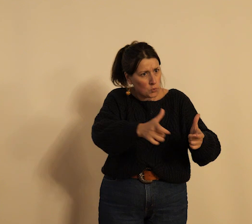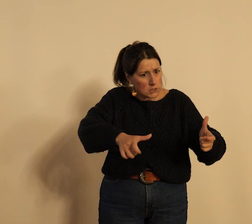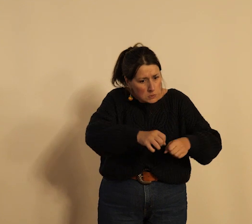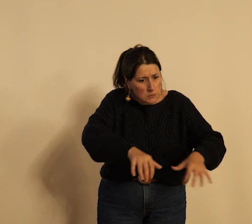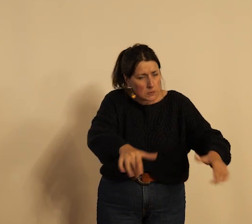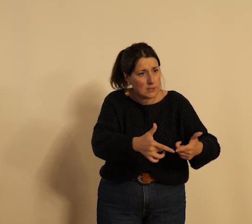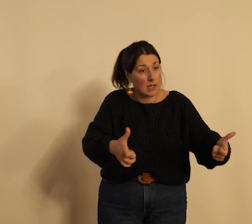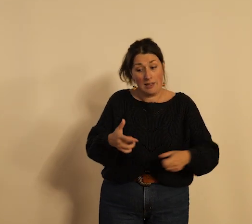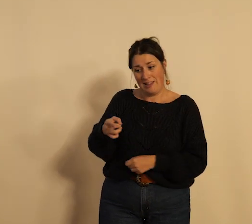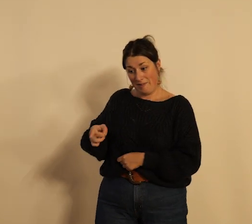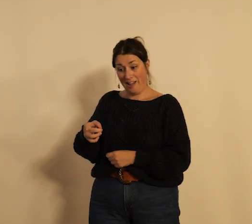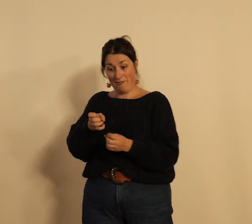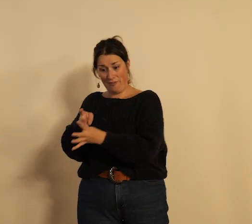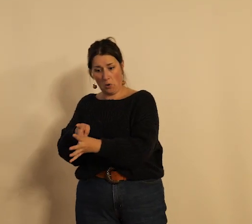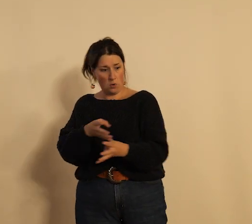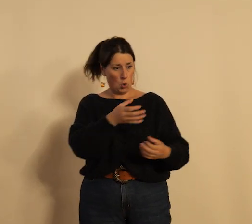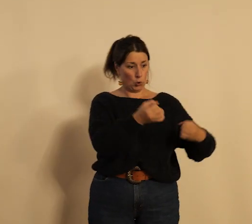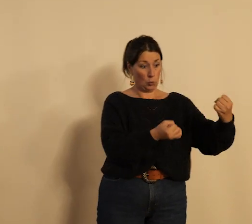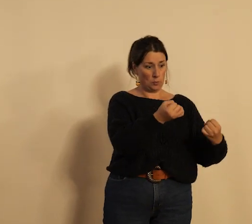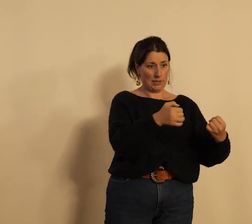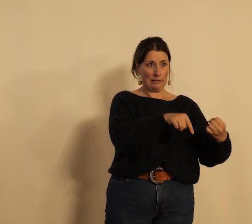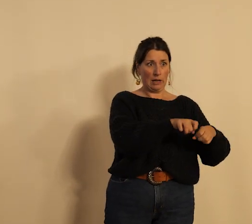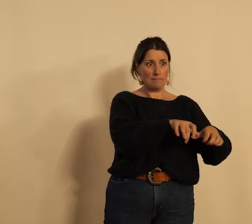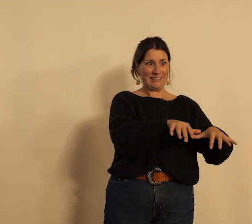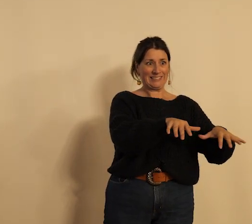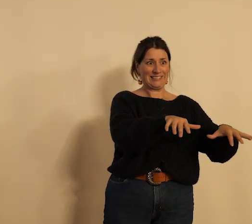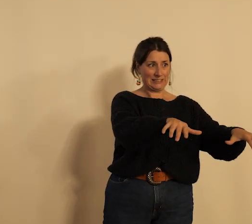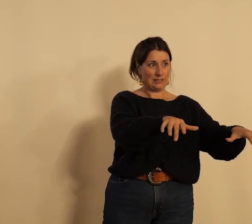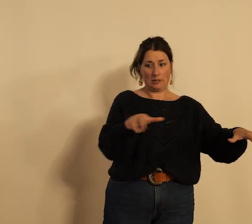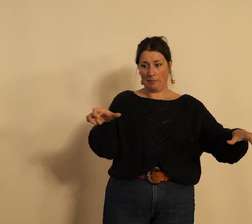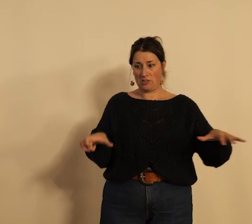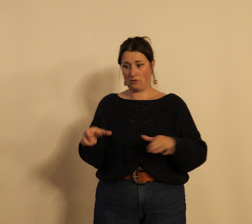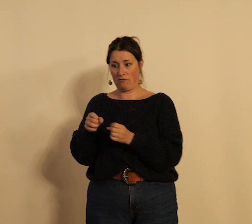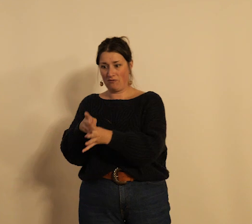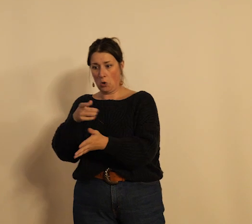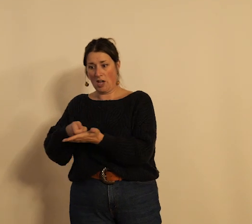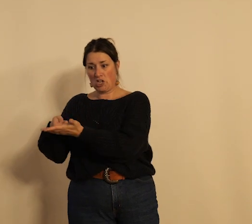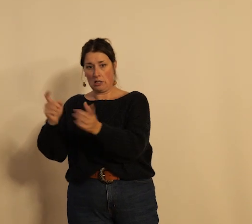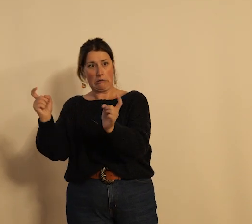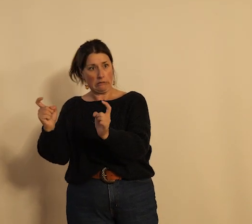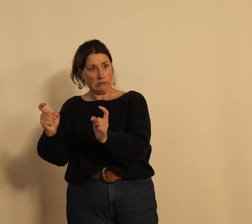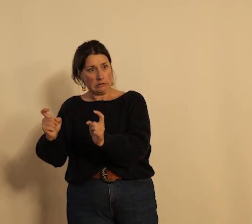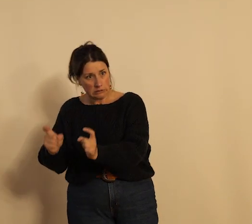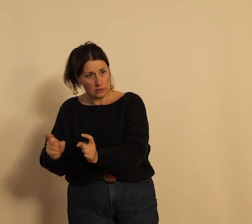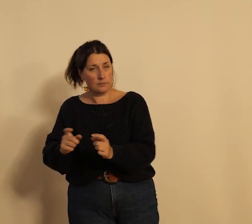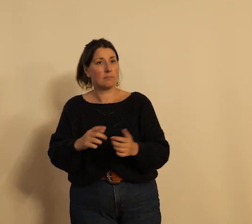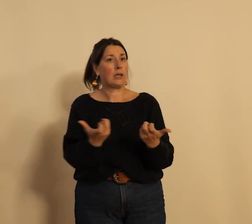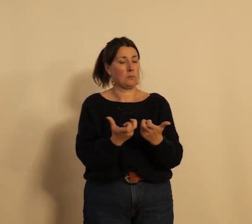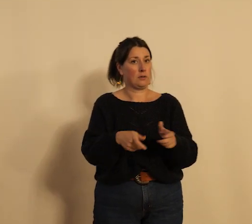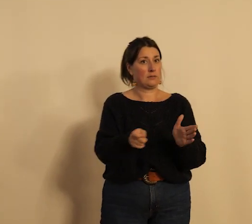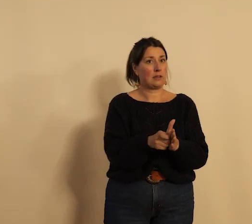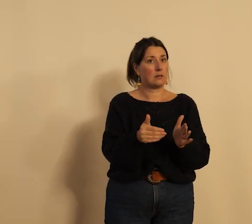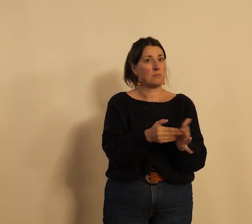les aménagements pour les cyclistes sont timides en 1975 l'agglomération